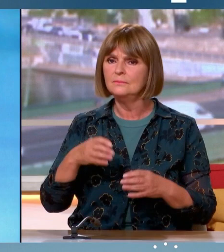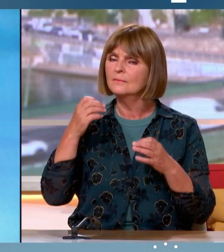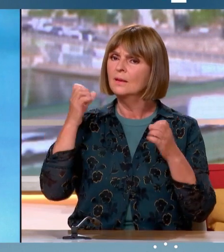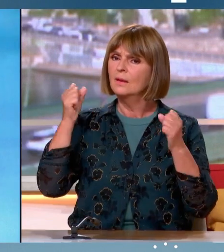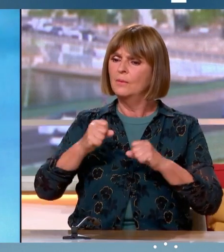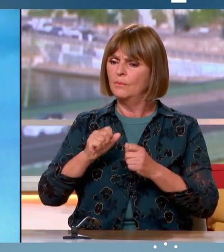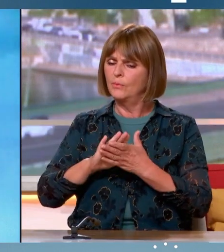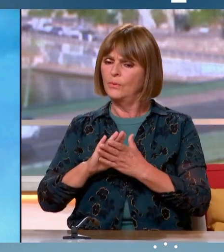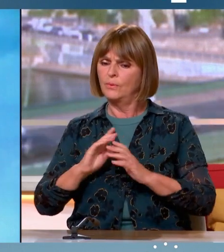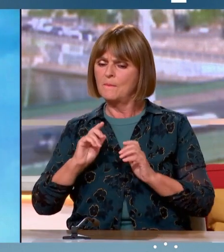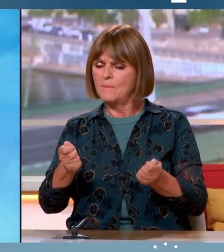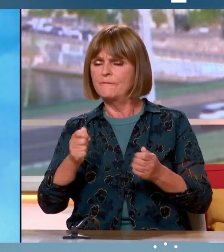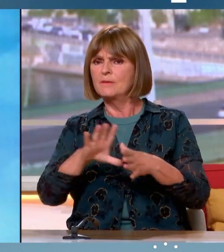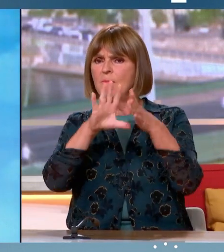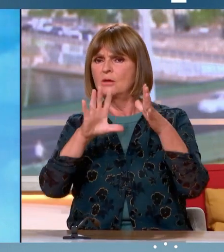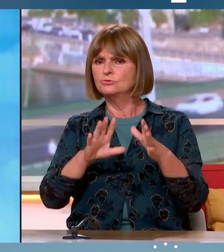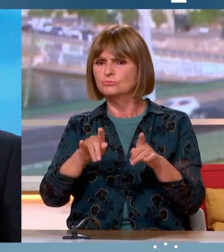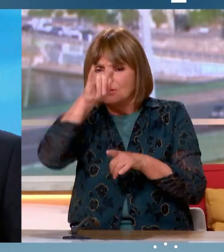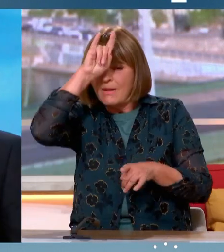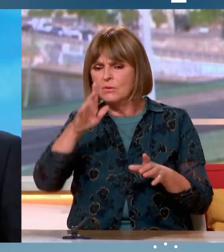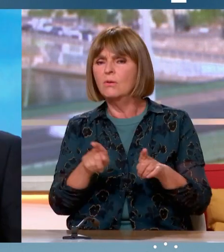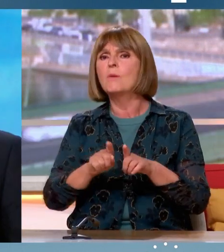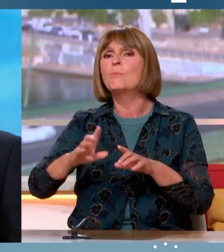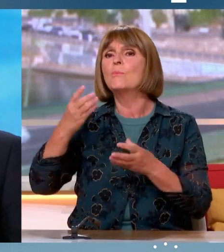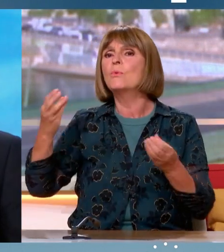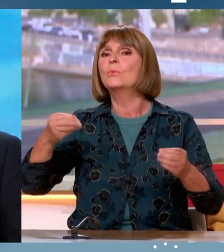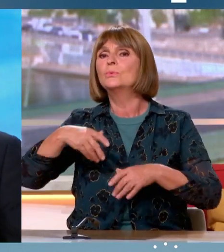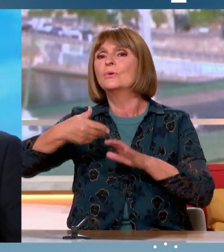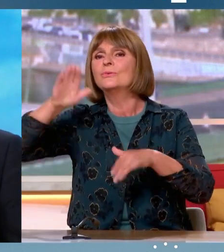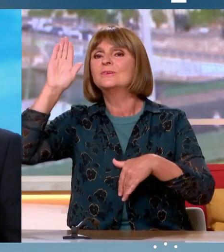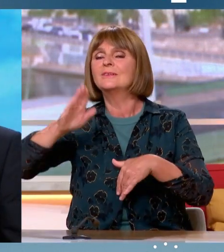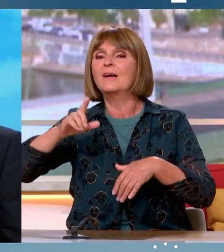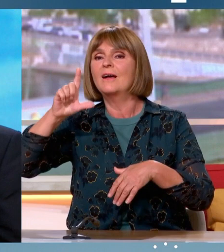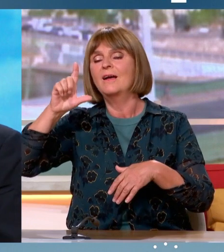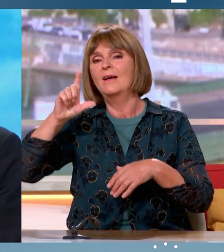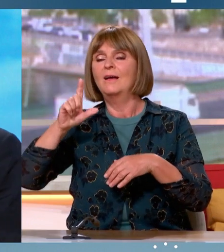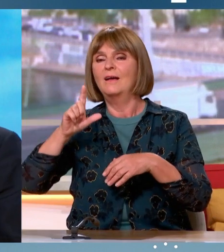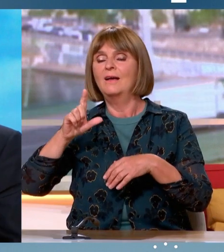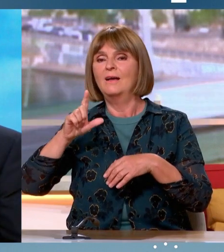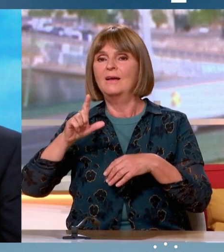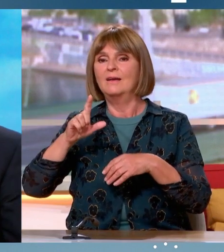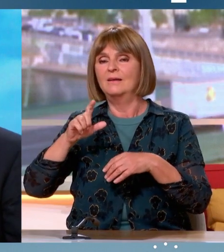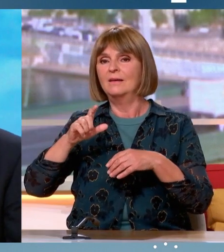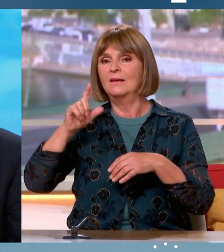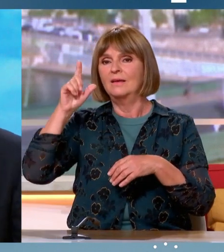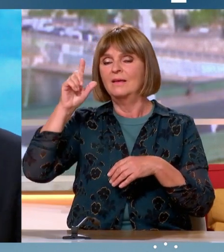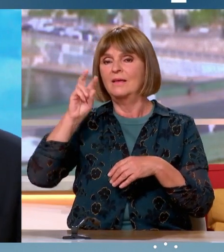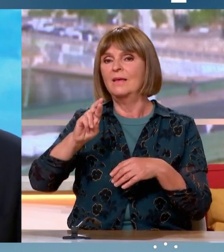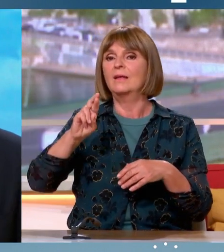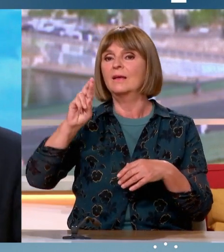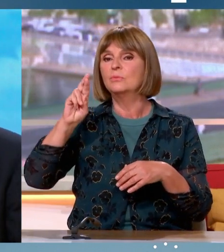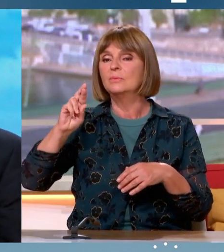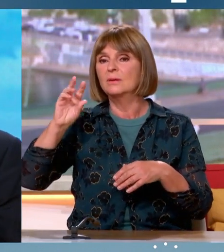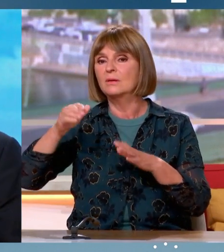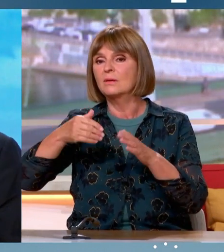diaboliser comme beaucoup de candidats de la République en marche le font, en renvoyant dos à dos ce qu'ils appellent l'extrême gauche et l